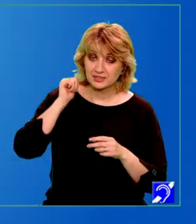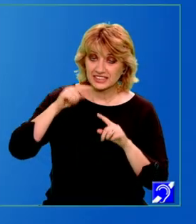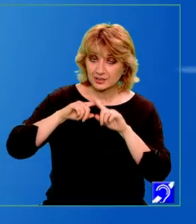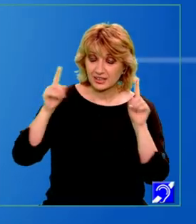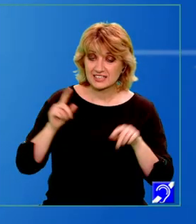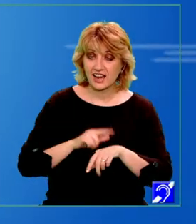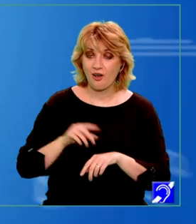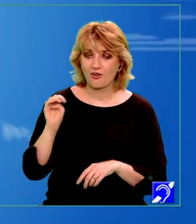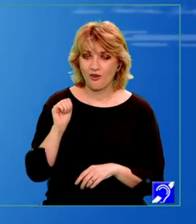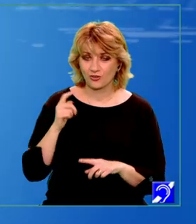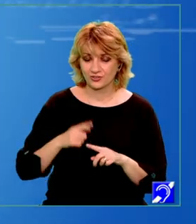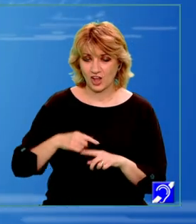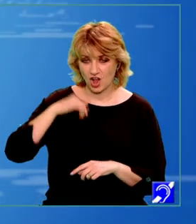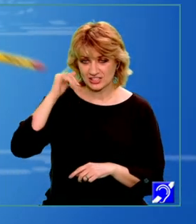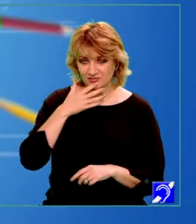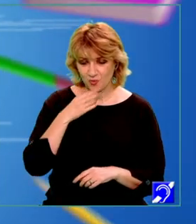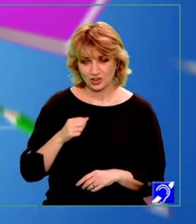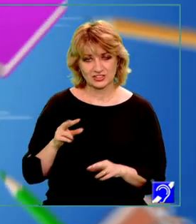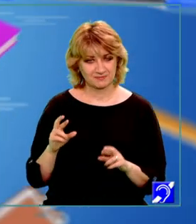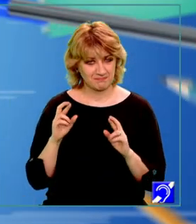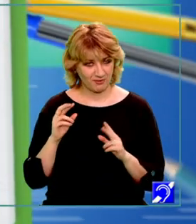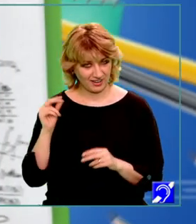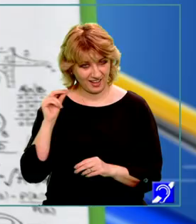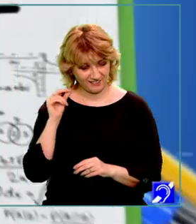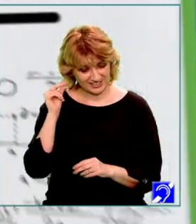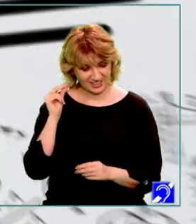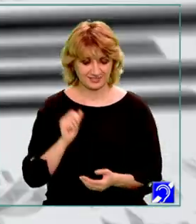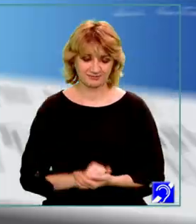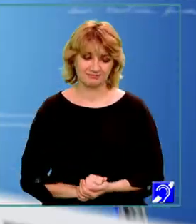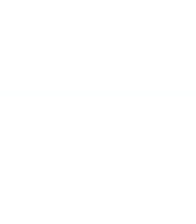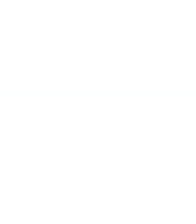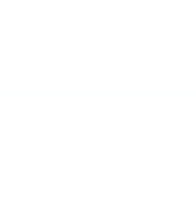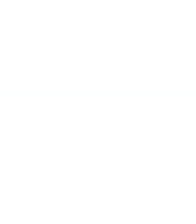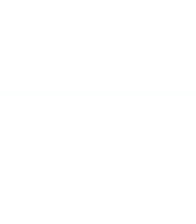de la ora 9 fix Zi frumoasă și spor la studia! Eleonora